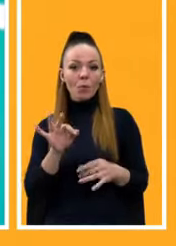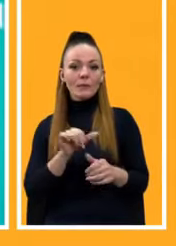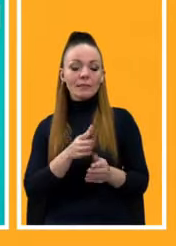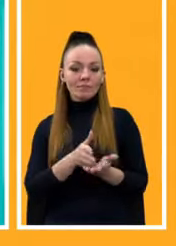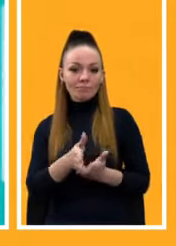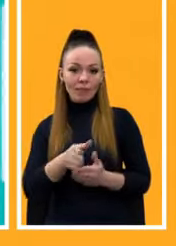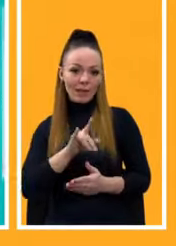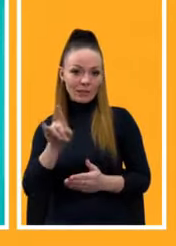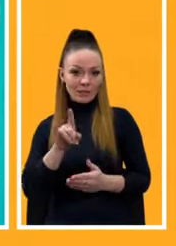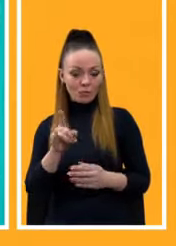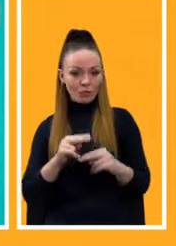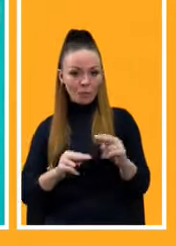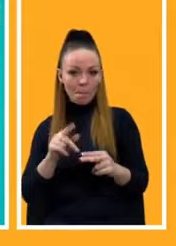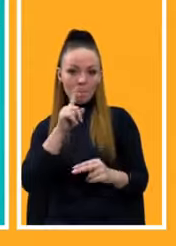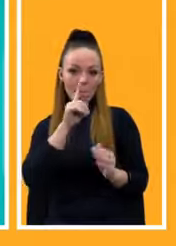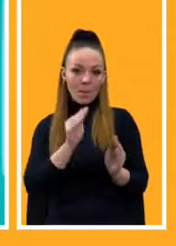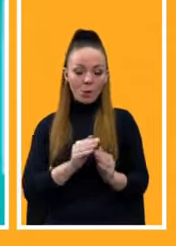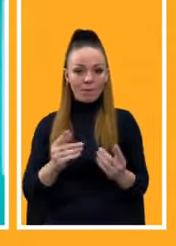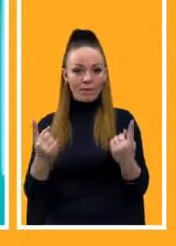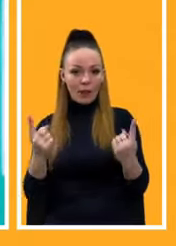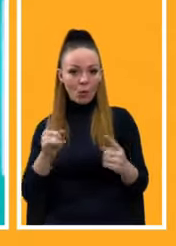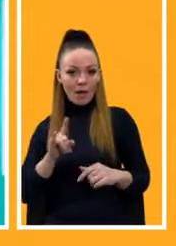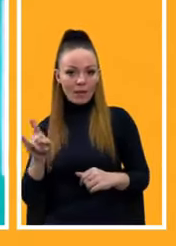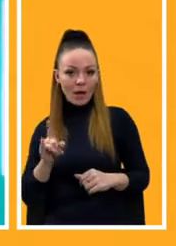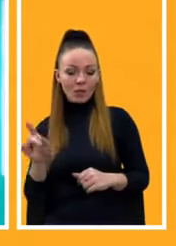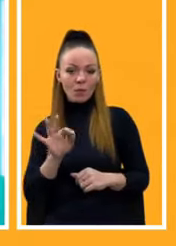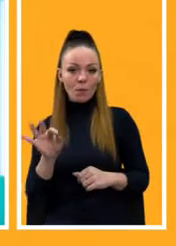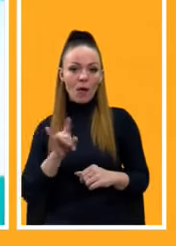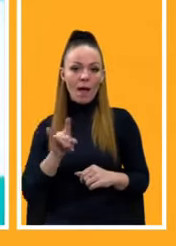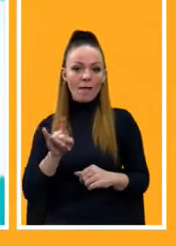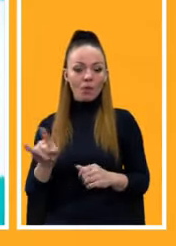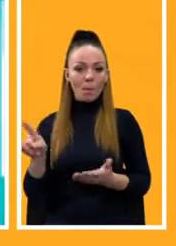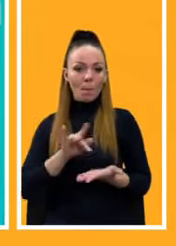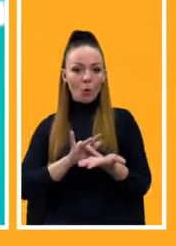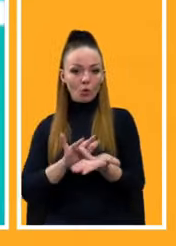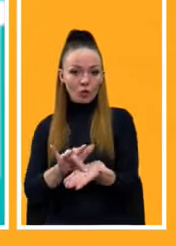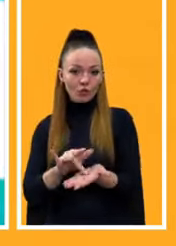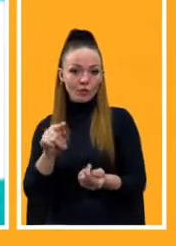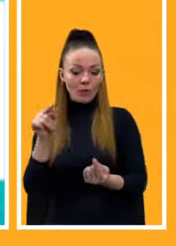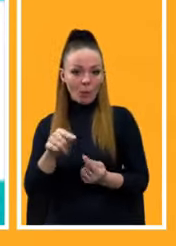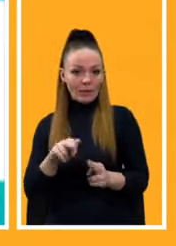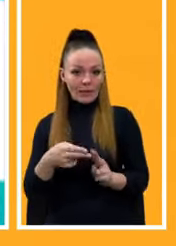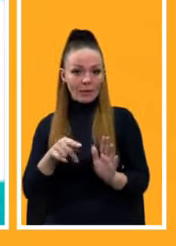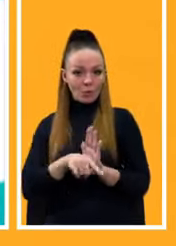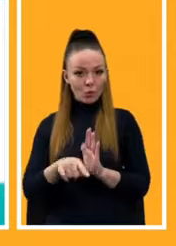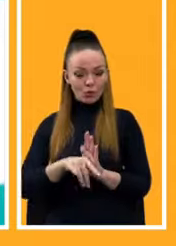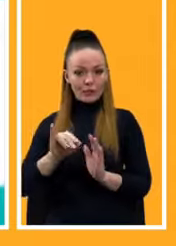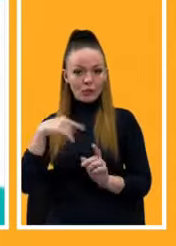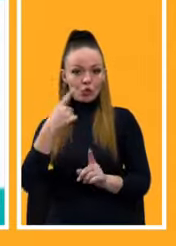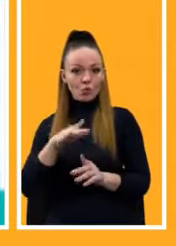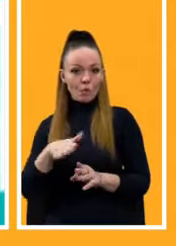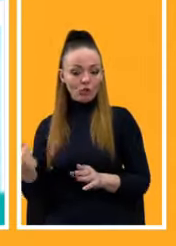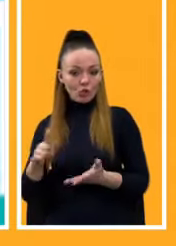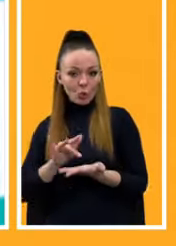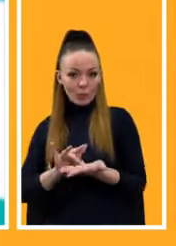інфраструктуру, малу та велику авіацію, про авіаподорожі, відповідно, це внутрішній і зовнішній туризм,